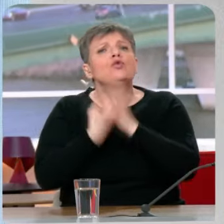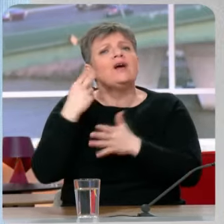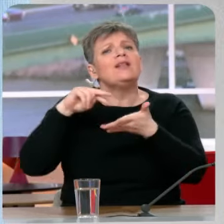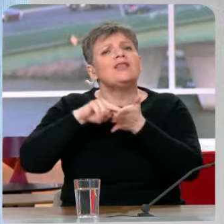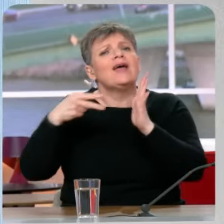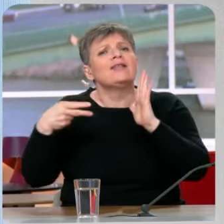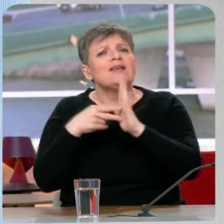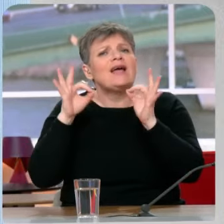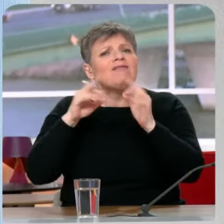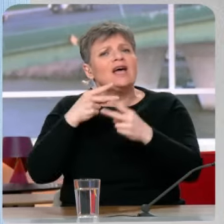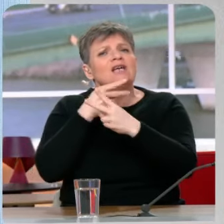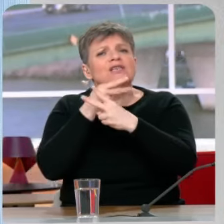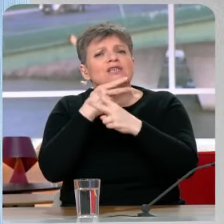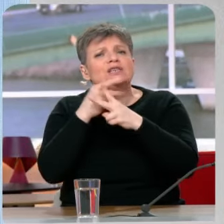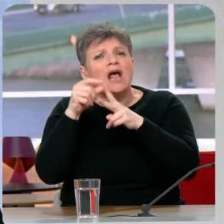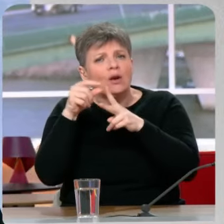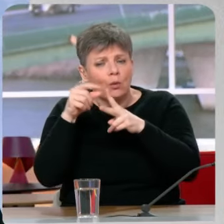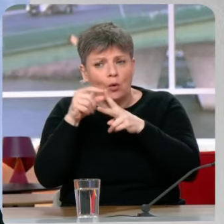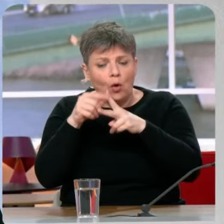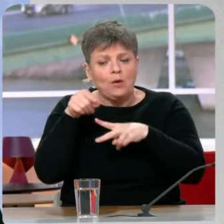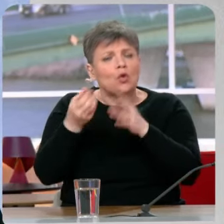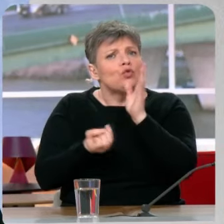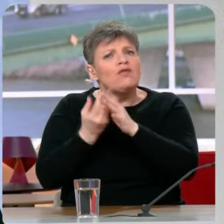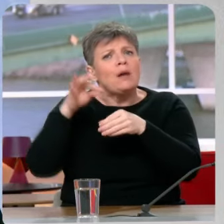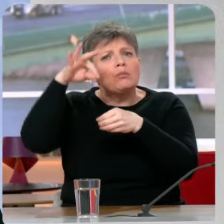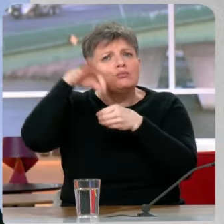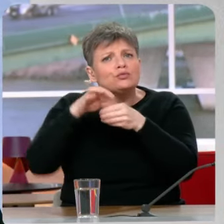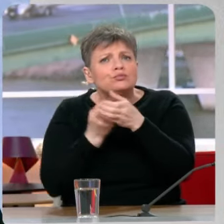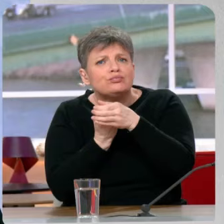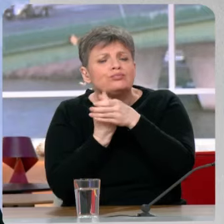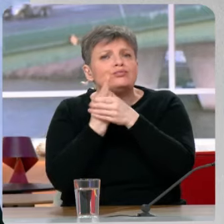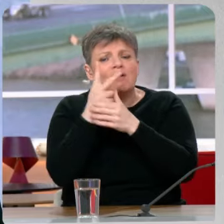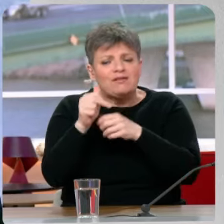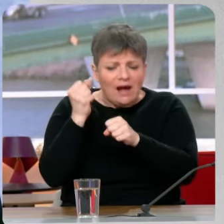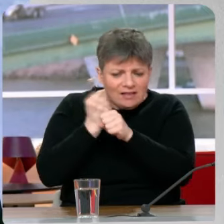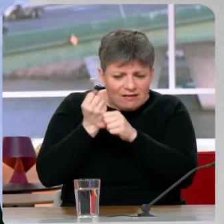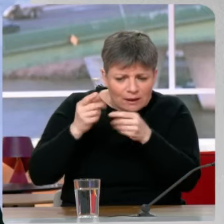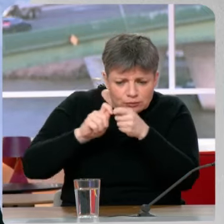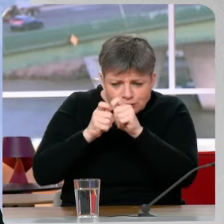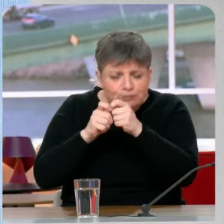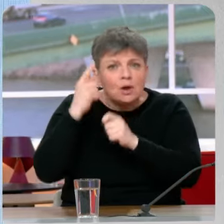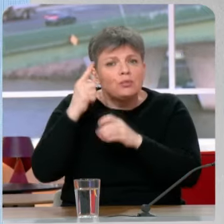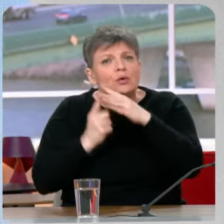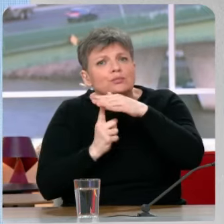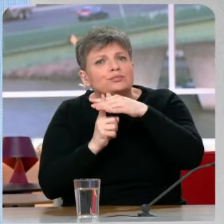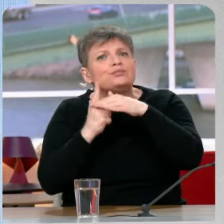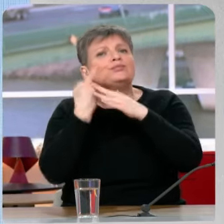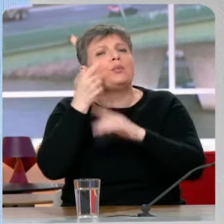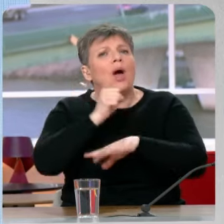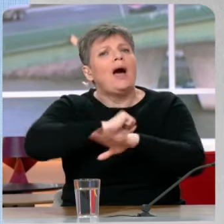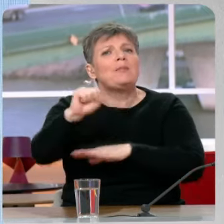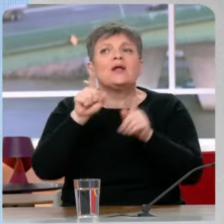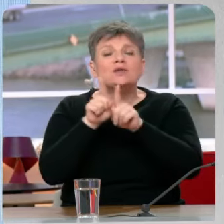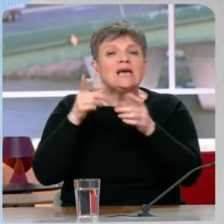que l'on va travailler d'un point de vue technologique pour accélérer, par exemple, l'adaptation au changement climatique. On voit bien qu'on est face à des événements